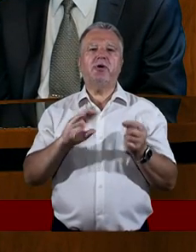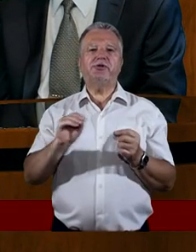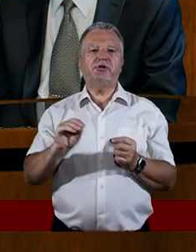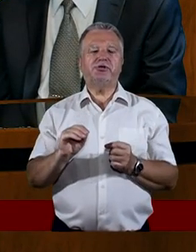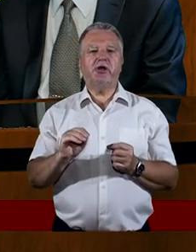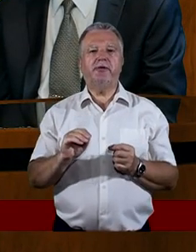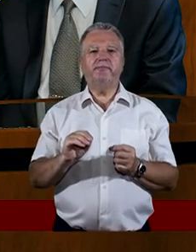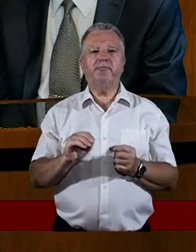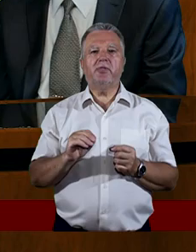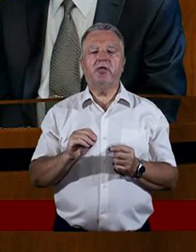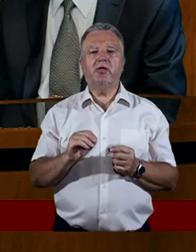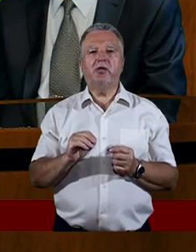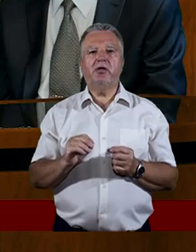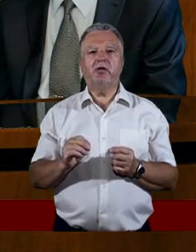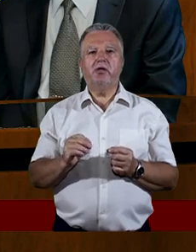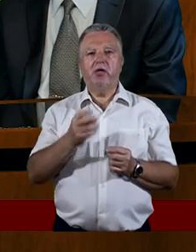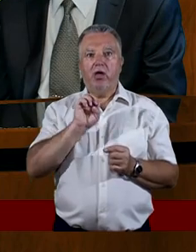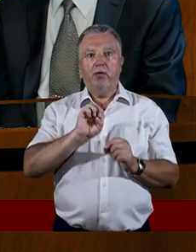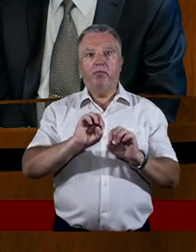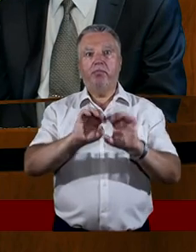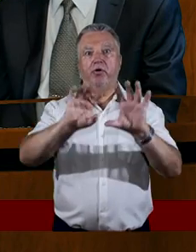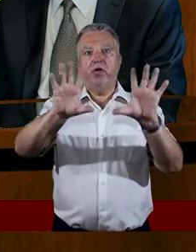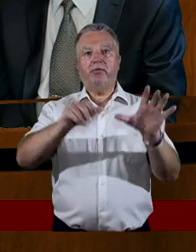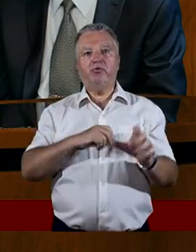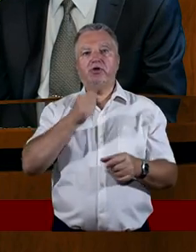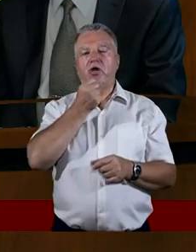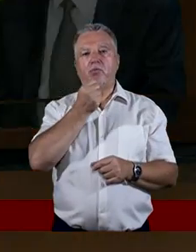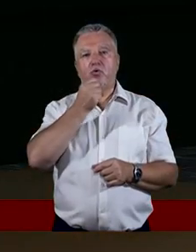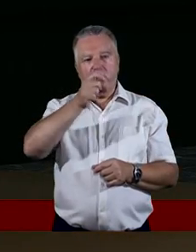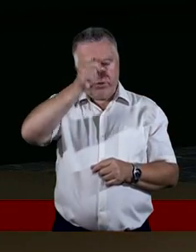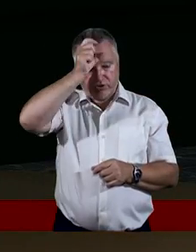że dosłownie pojawił się młody człowiek,